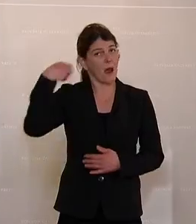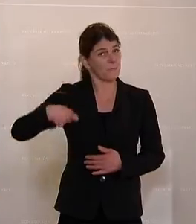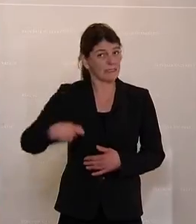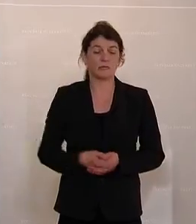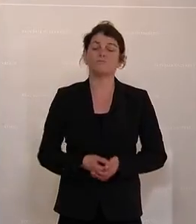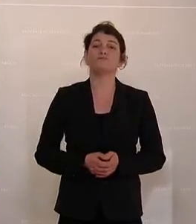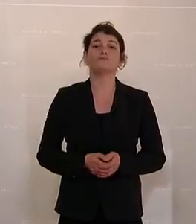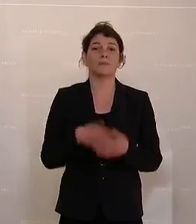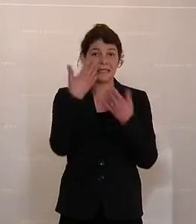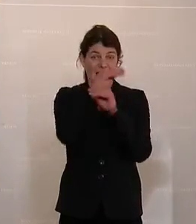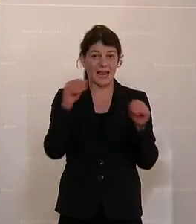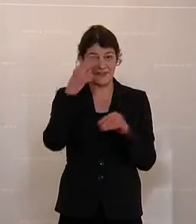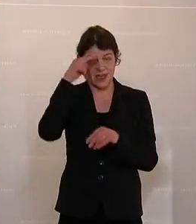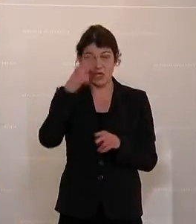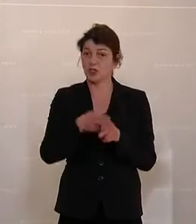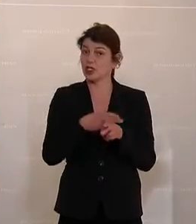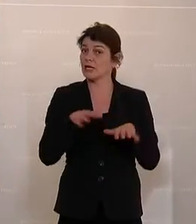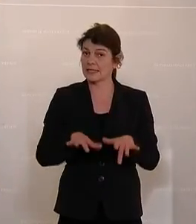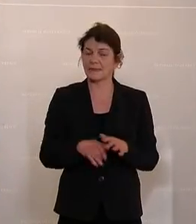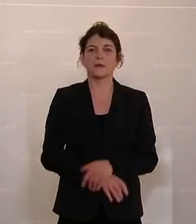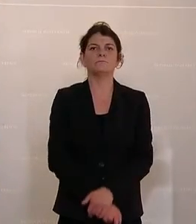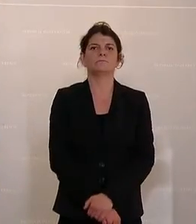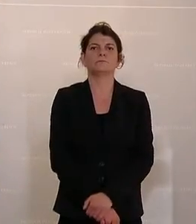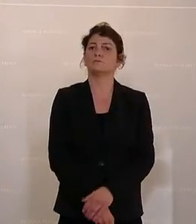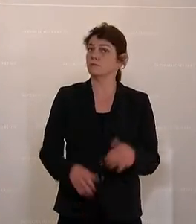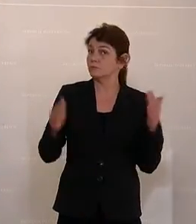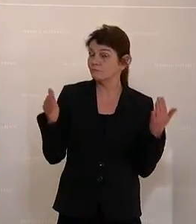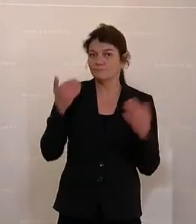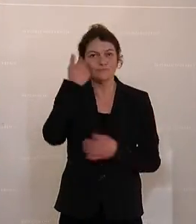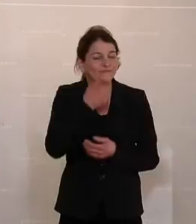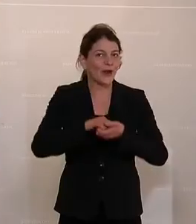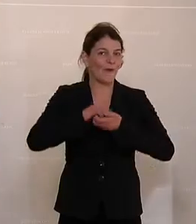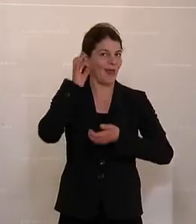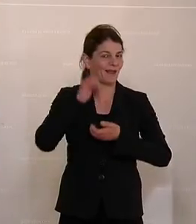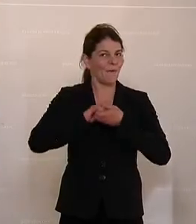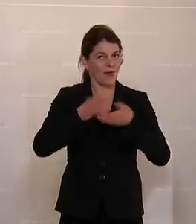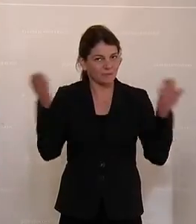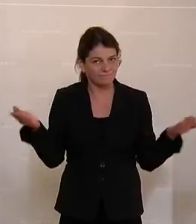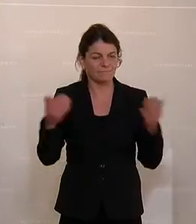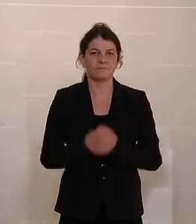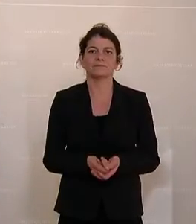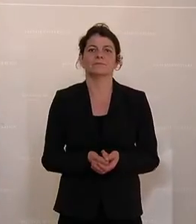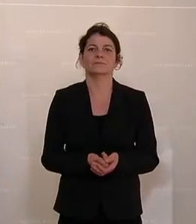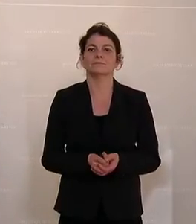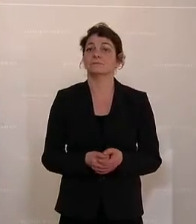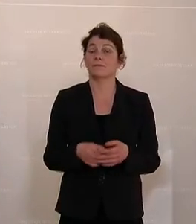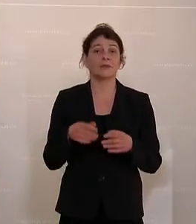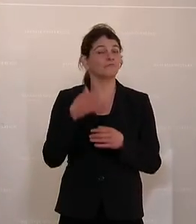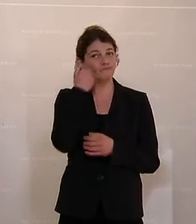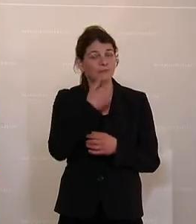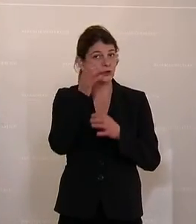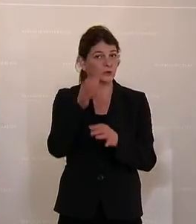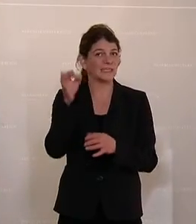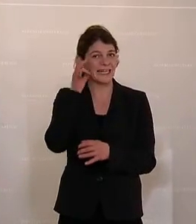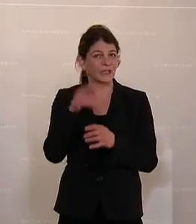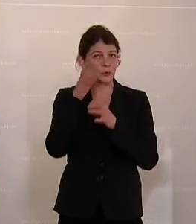Nächster Redner ist jetzt Johannes Markreiter von den NEOS. Geschätzte Kolleginnen und Kollegen, werte Zuseherinnen und